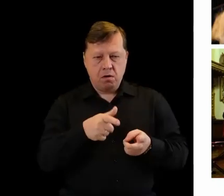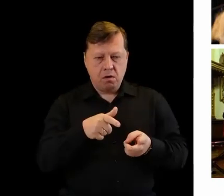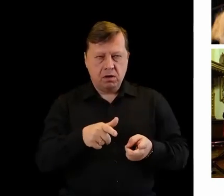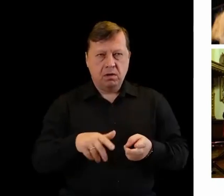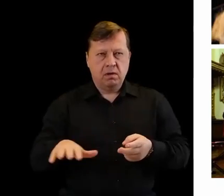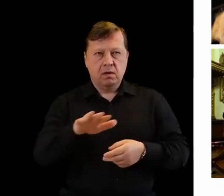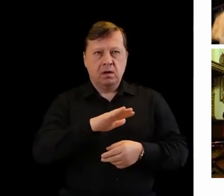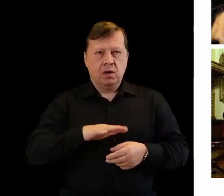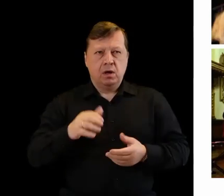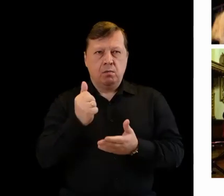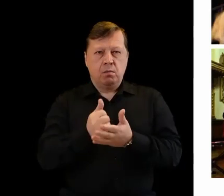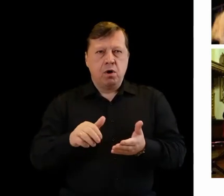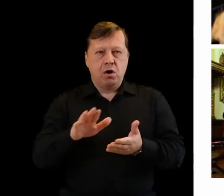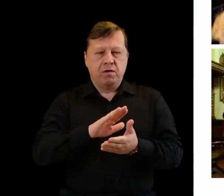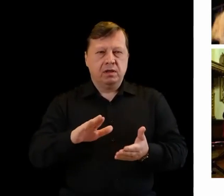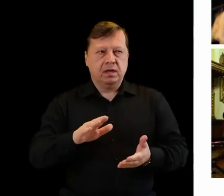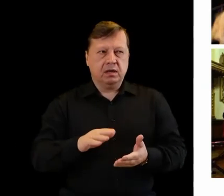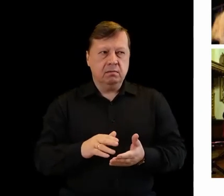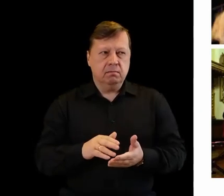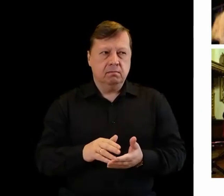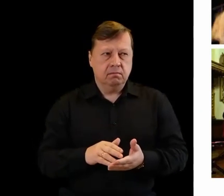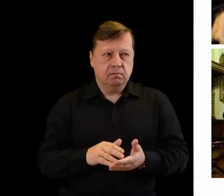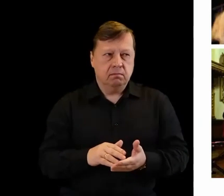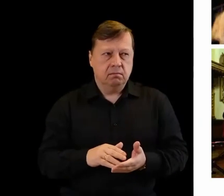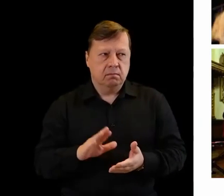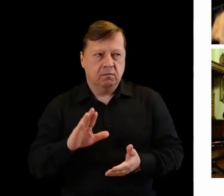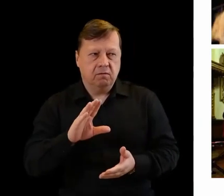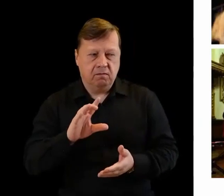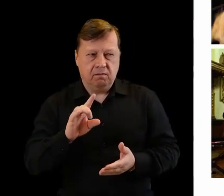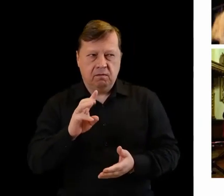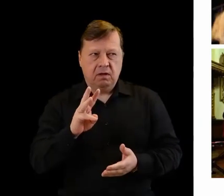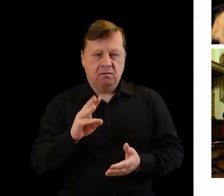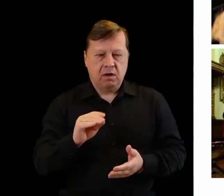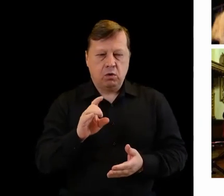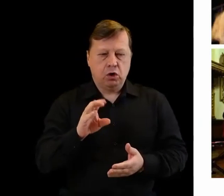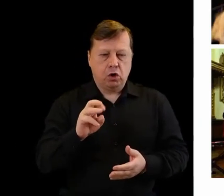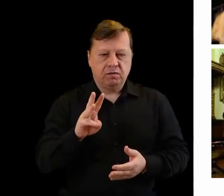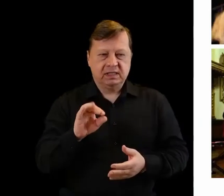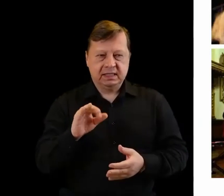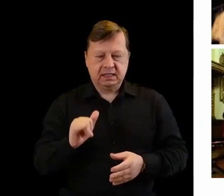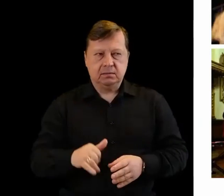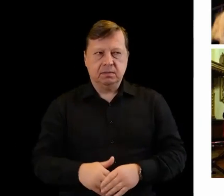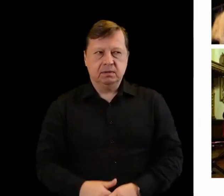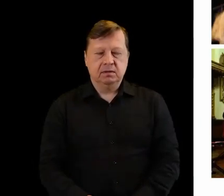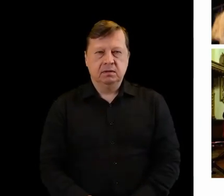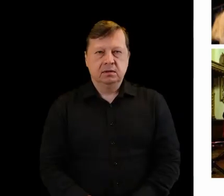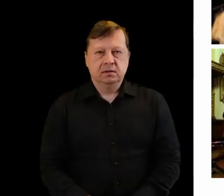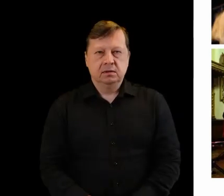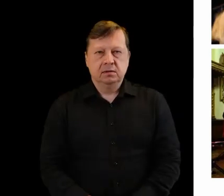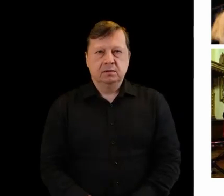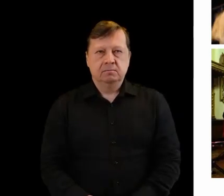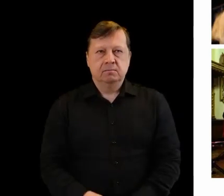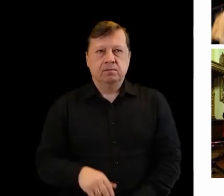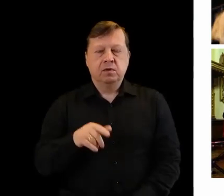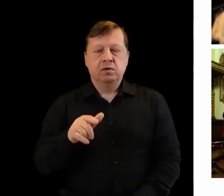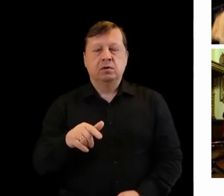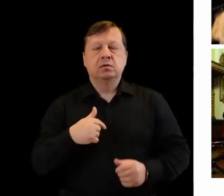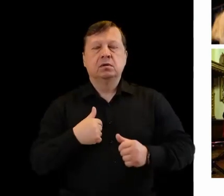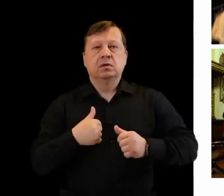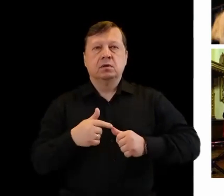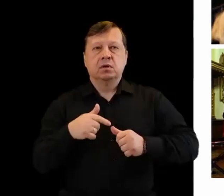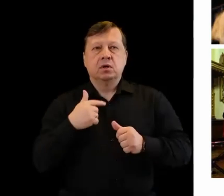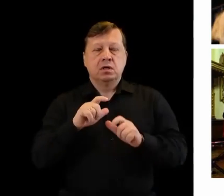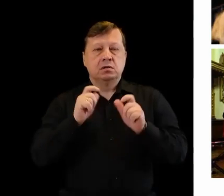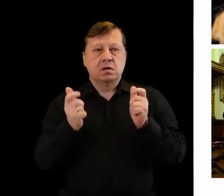na terenie powiatu węgrowskiego. W różnych miejscowościach opracowaliśmy taką wystawę. Wystawę, która miała swoje tournée po